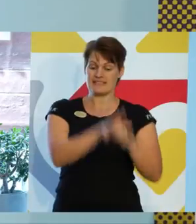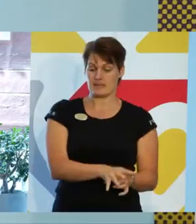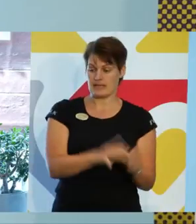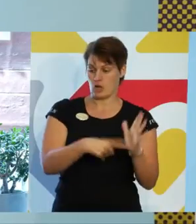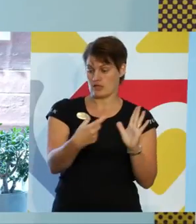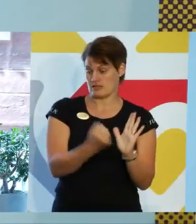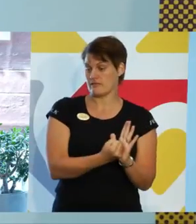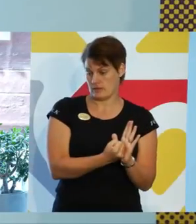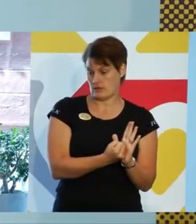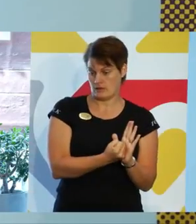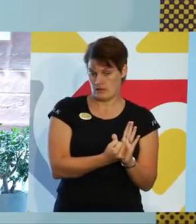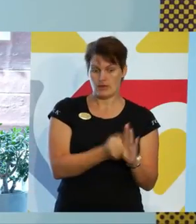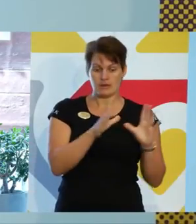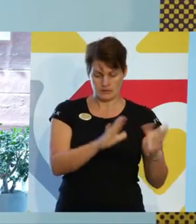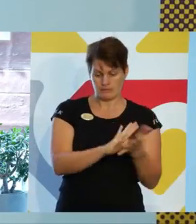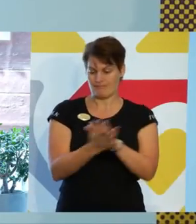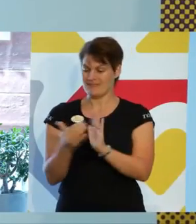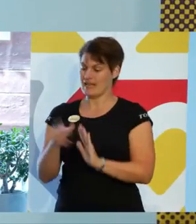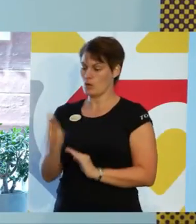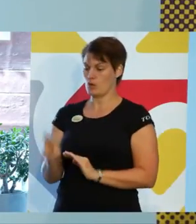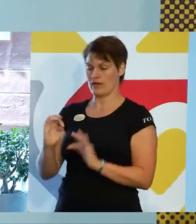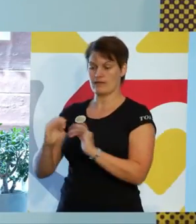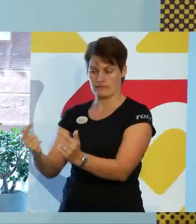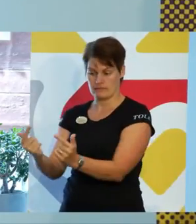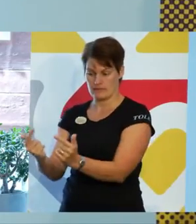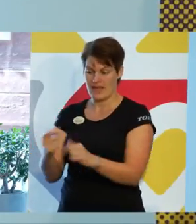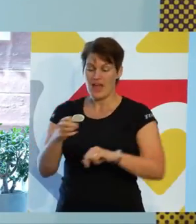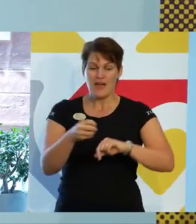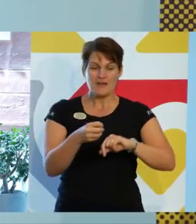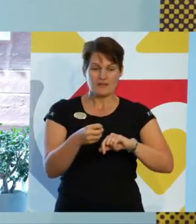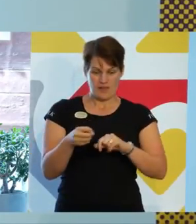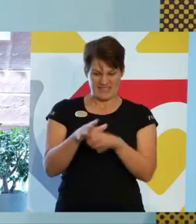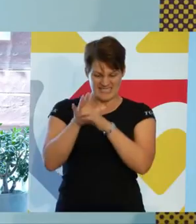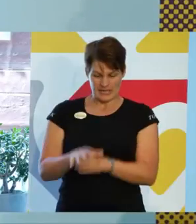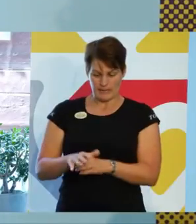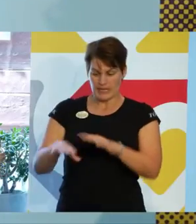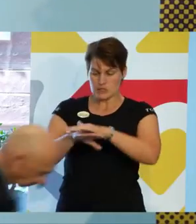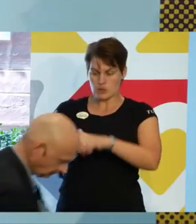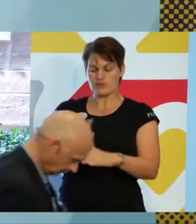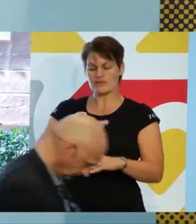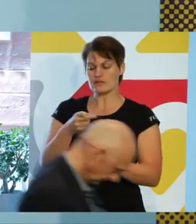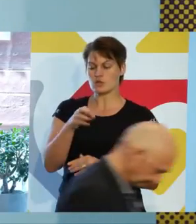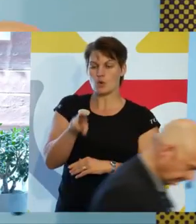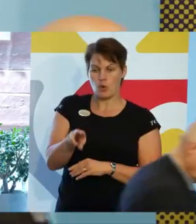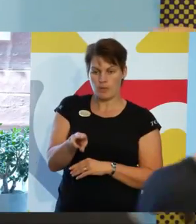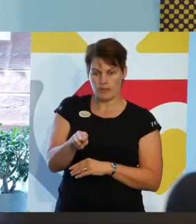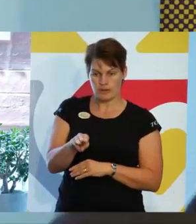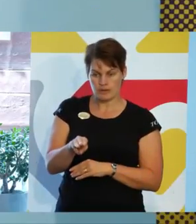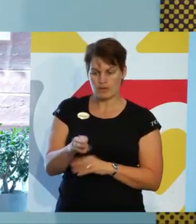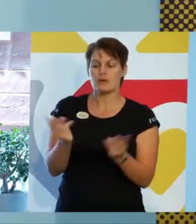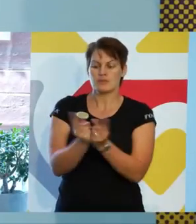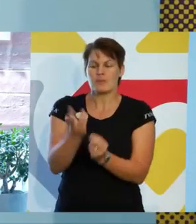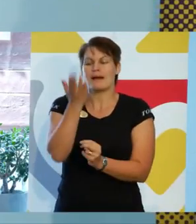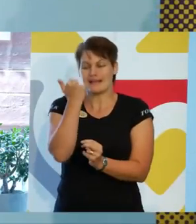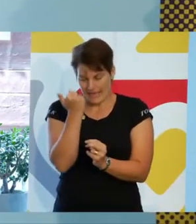Bakom varje diskrimineringsgrund döljer sig normer som möjliggör diskriminering och